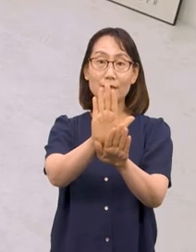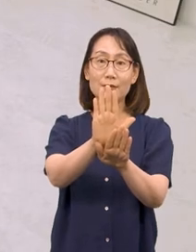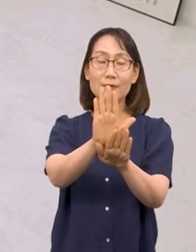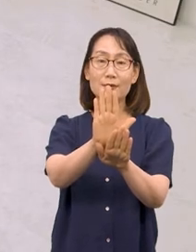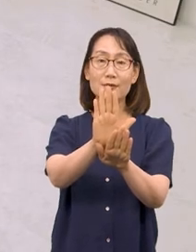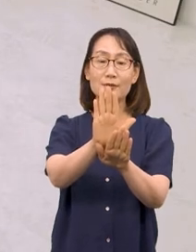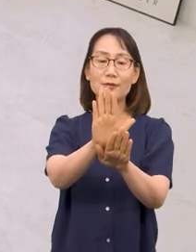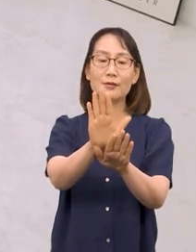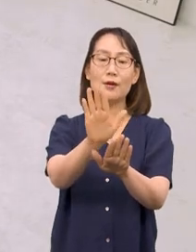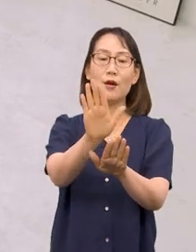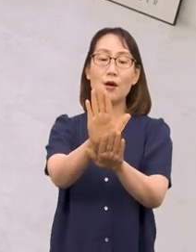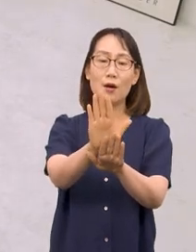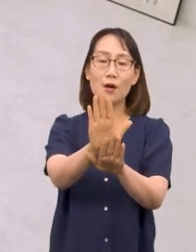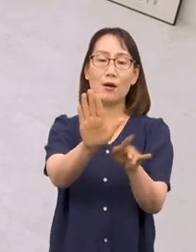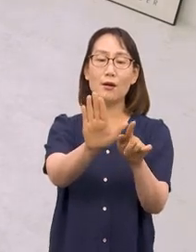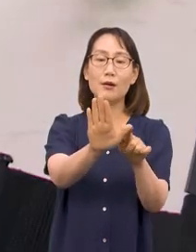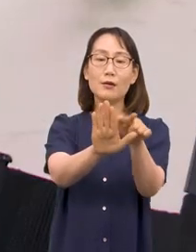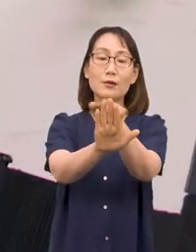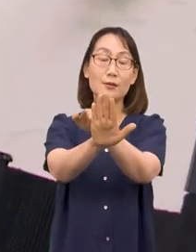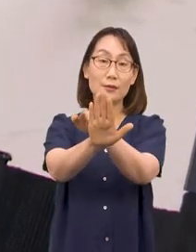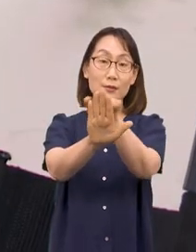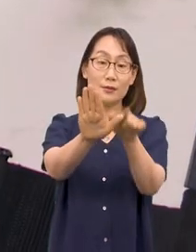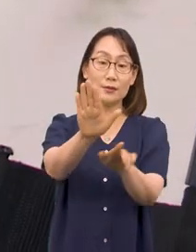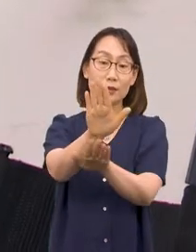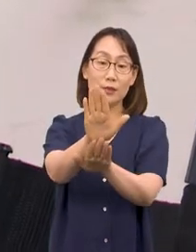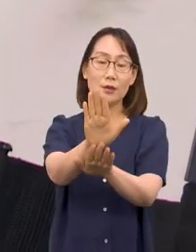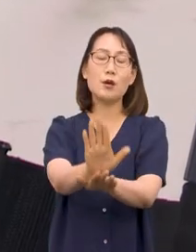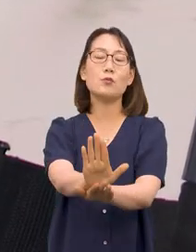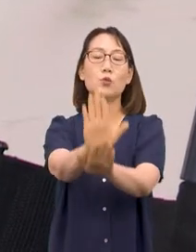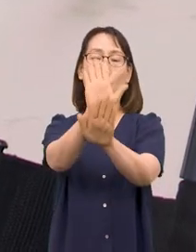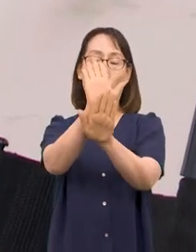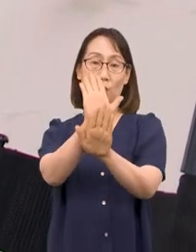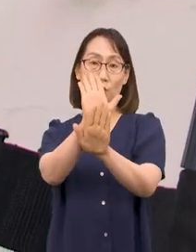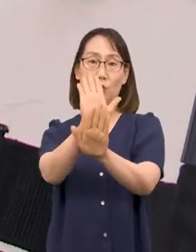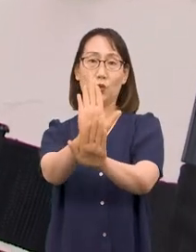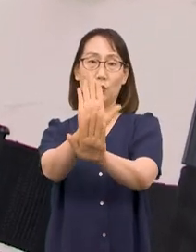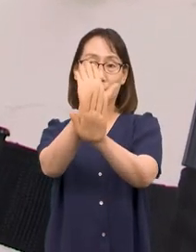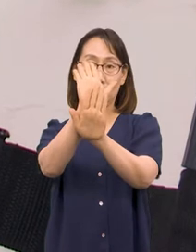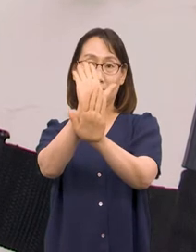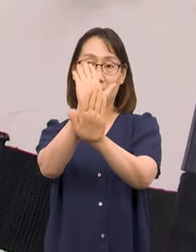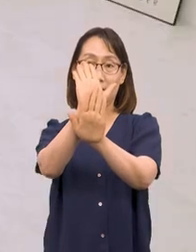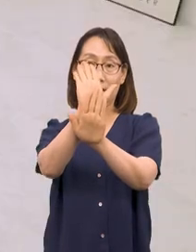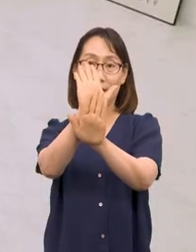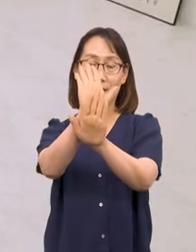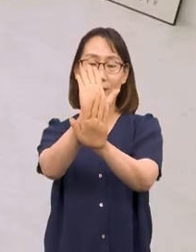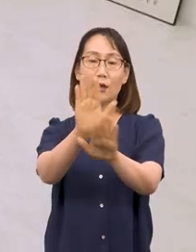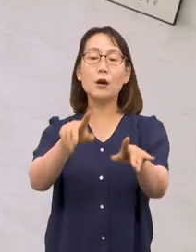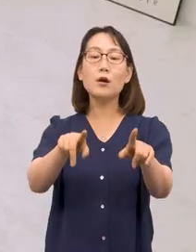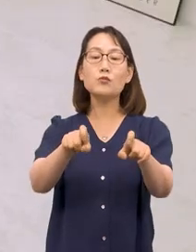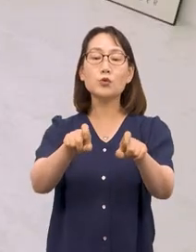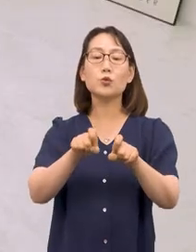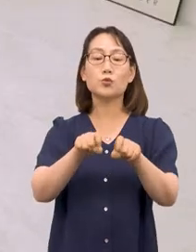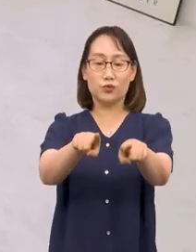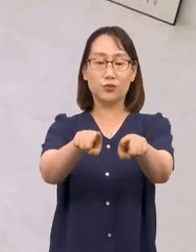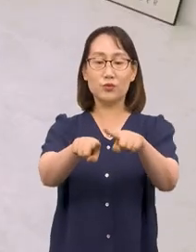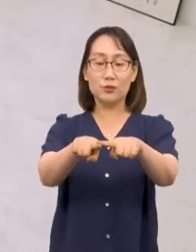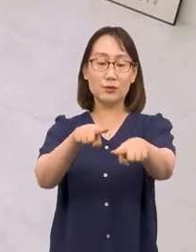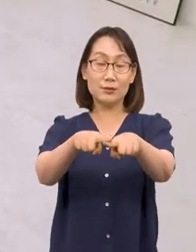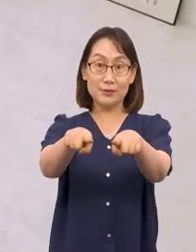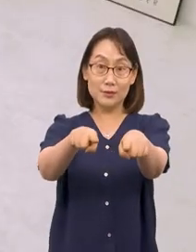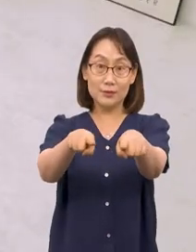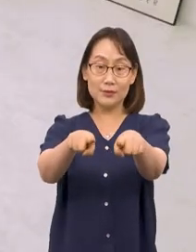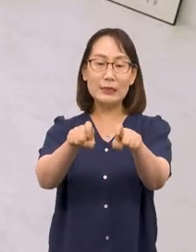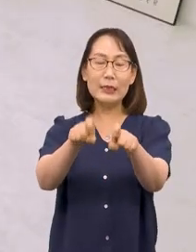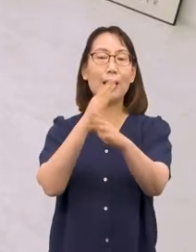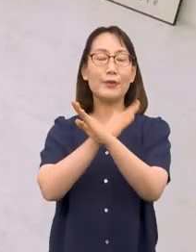엄지발가락부터 새끼발가락까지 몸쪽으로 쭉 당겨주시고 무릎도 쭉 펴주세요. 이 상태로